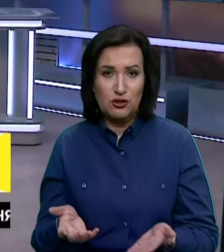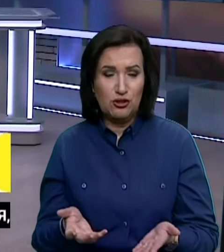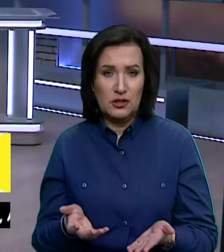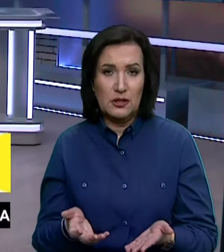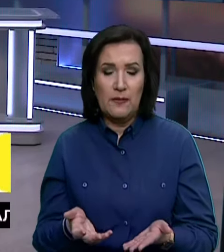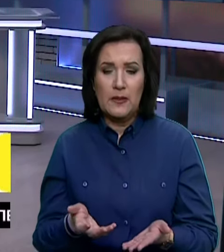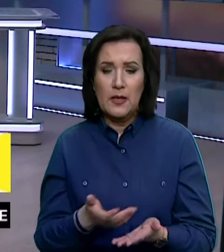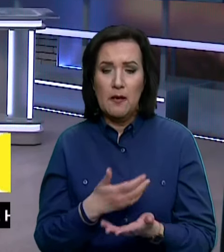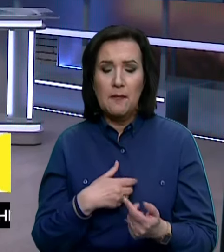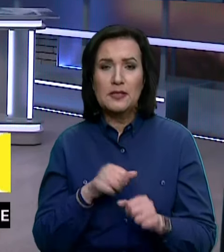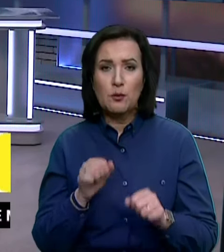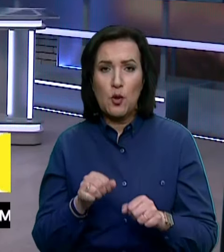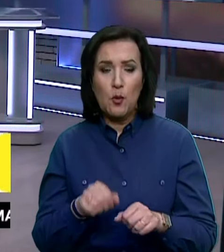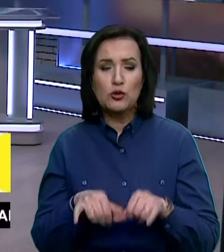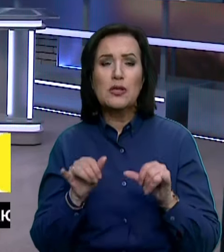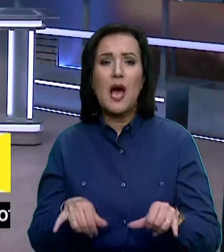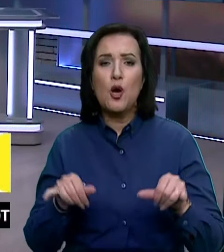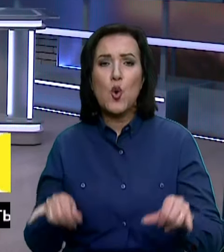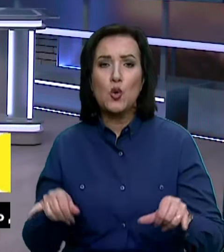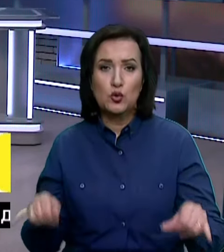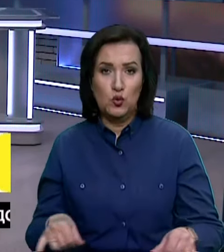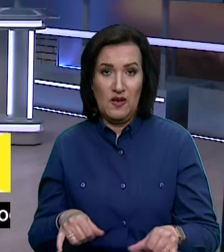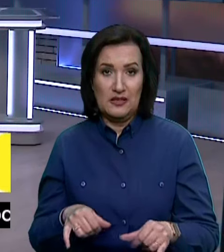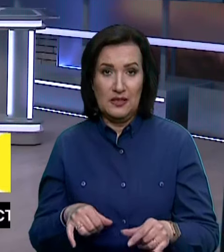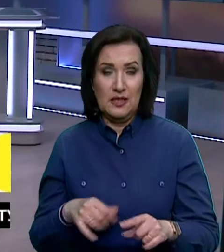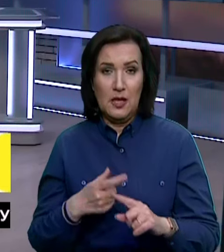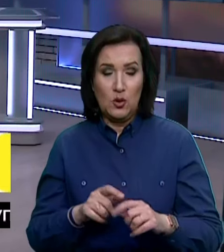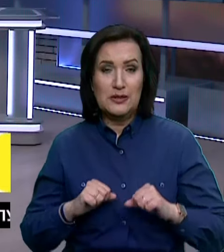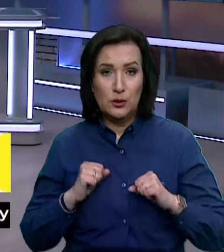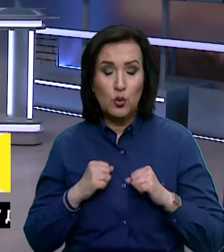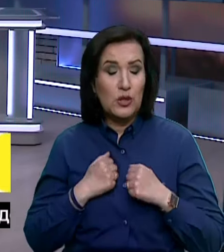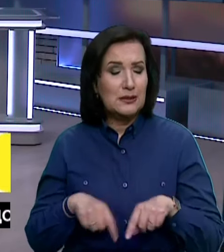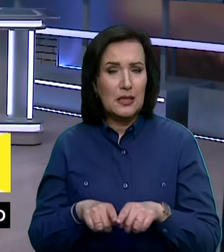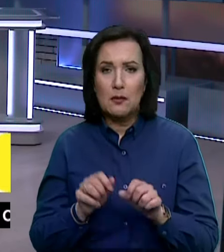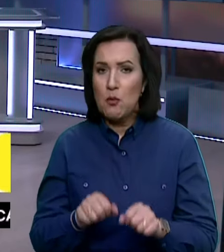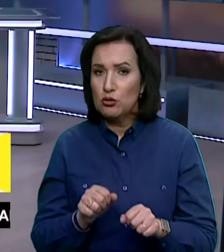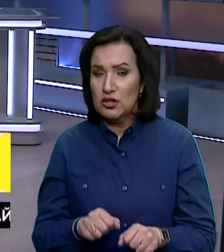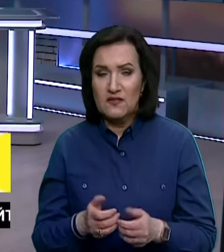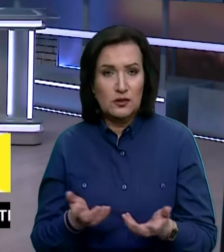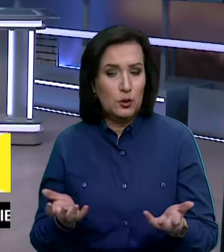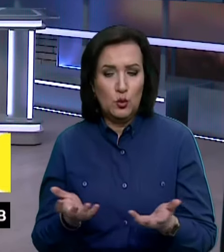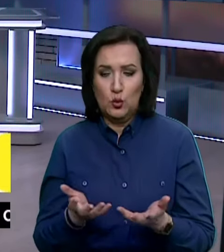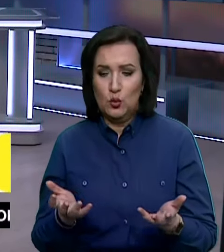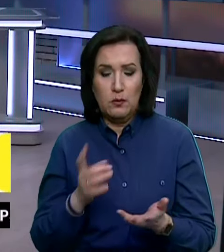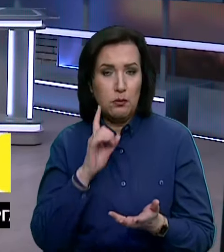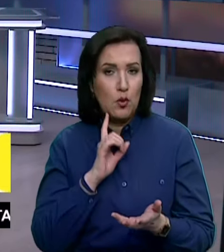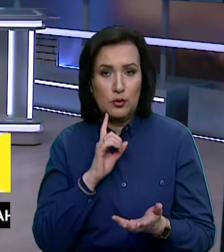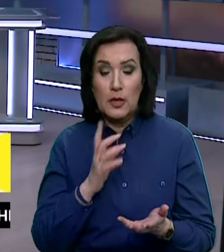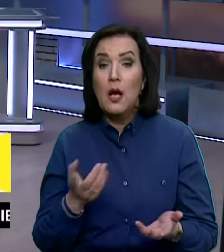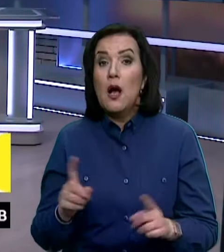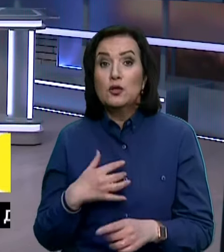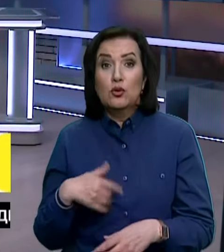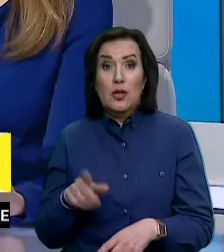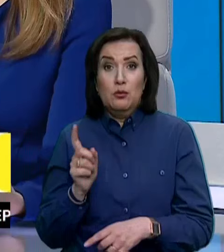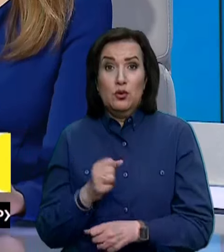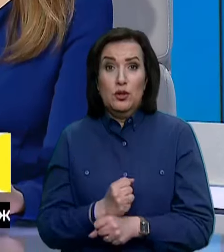Вони спроможні нарощувати, власне, ось ці зусилля. У нас таких можливостей, ну, поки що менше. Так,